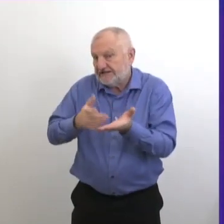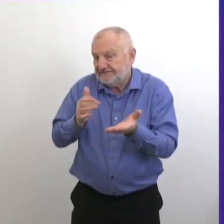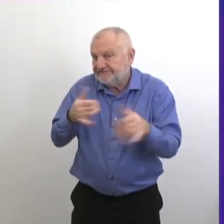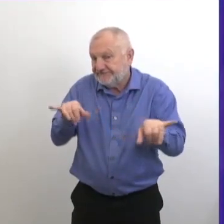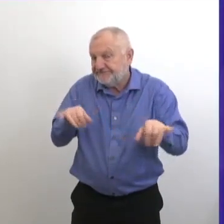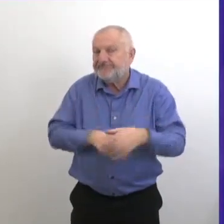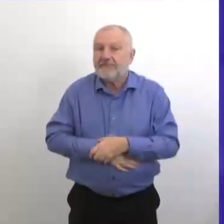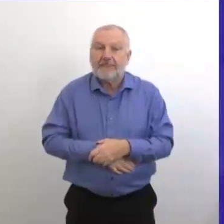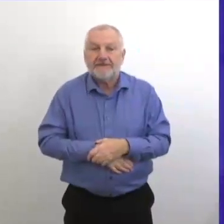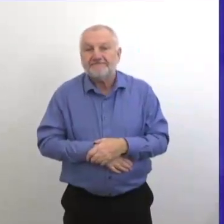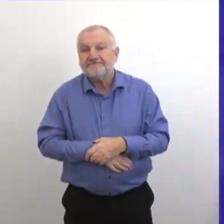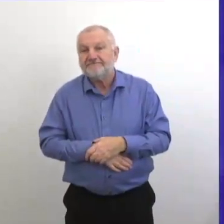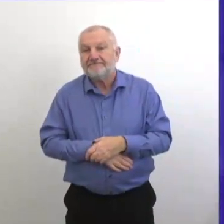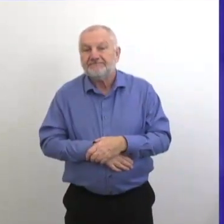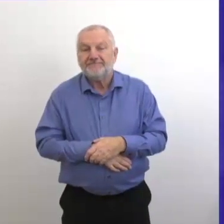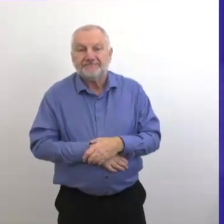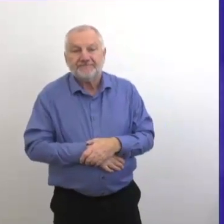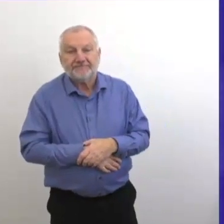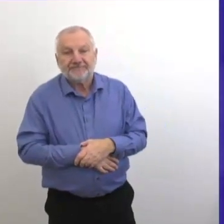se penche encore à l'heure actuelle.